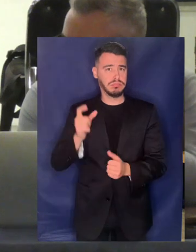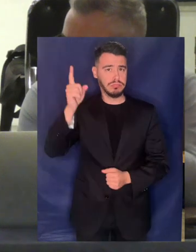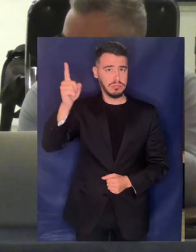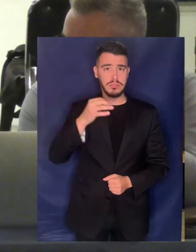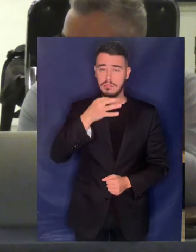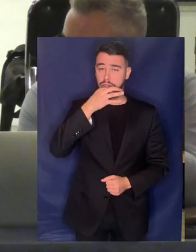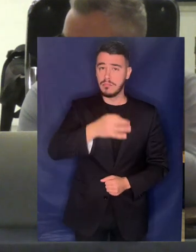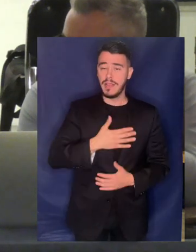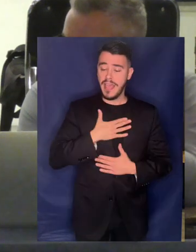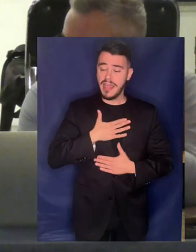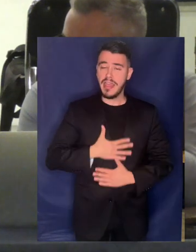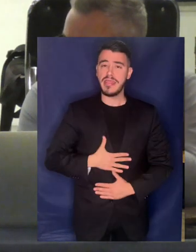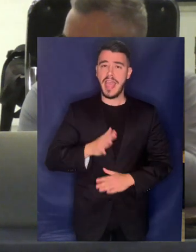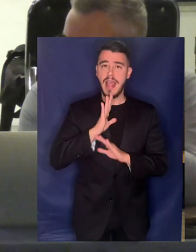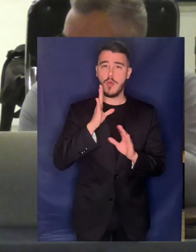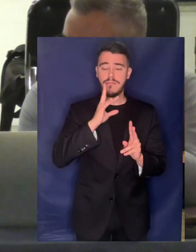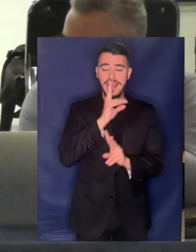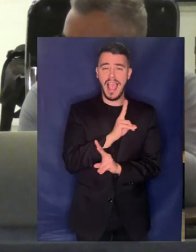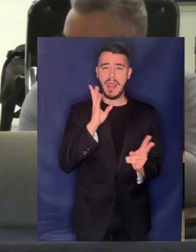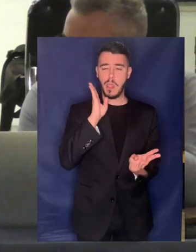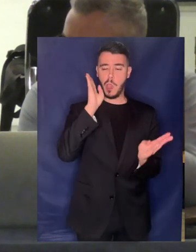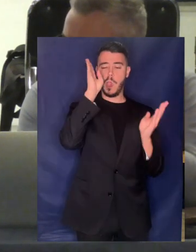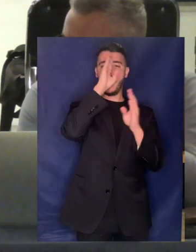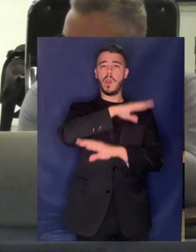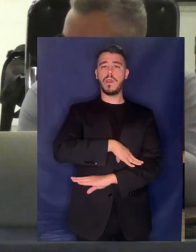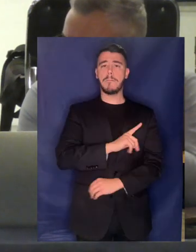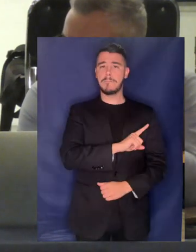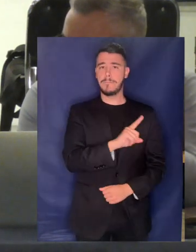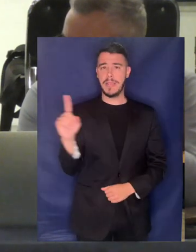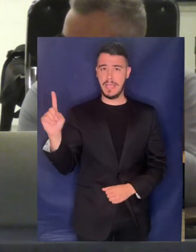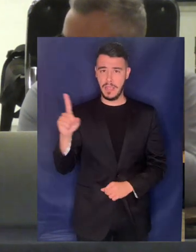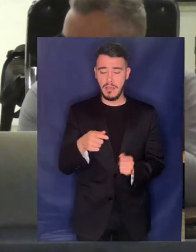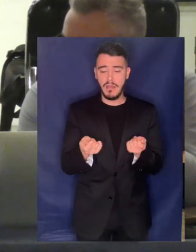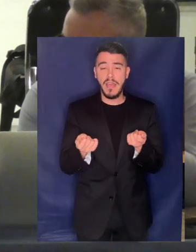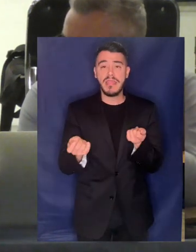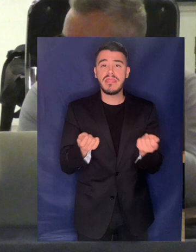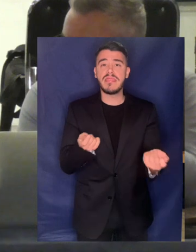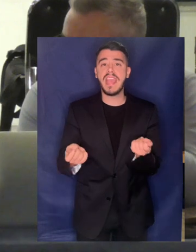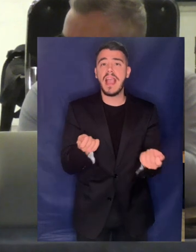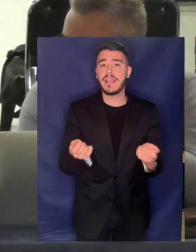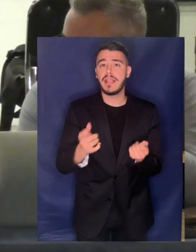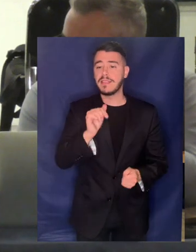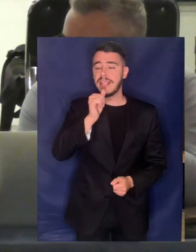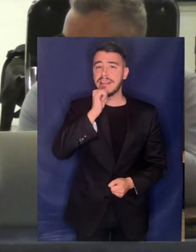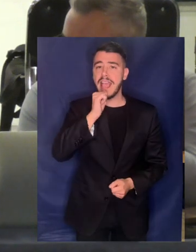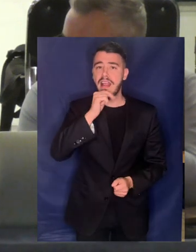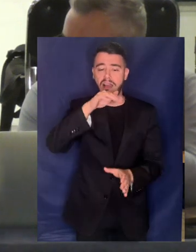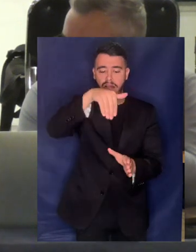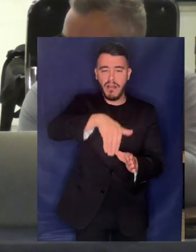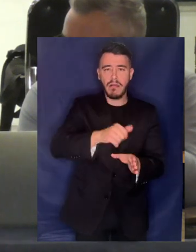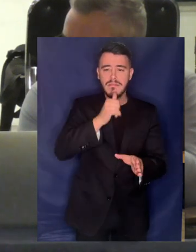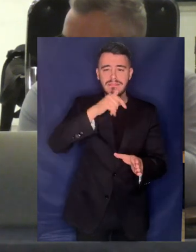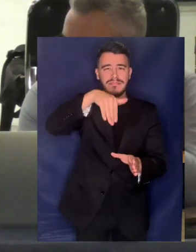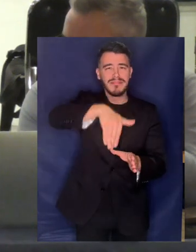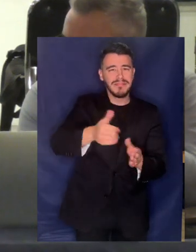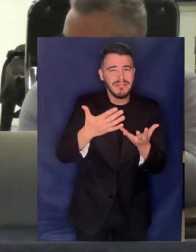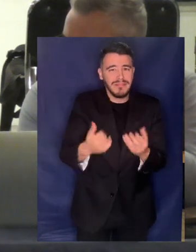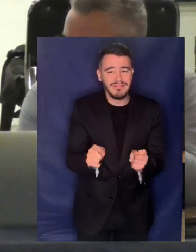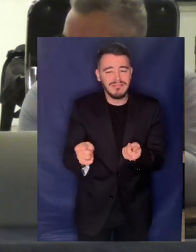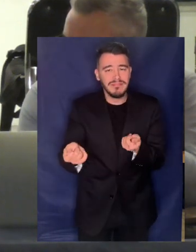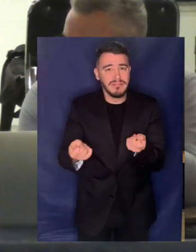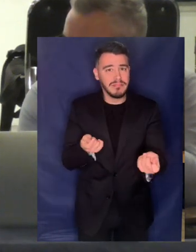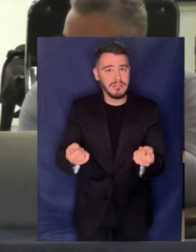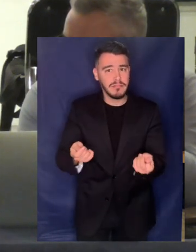διαφάνεια στους φορείς εκμετάλλευσης δάτων ιδίως μέσω της ανάπτυξης ενός κώδικα ιδιωτικής και δημόσιας